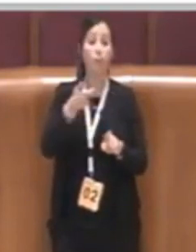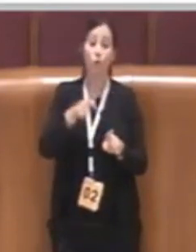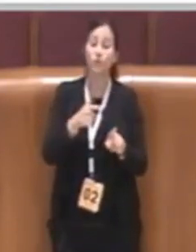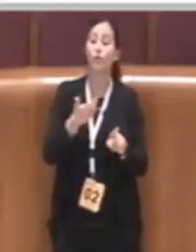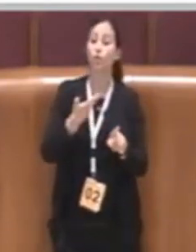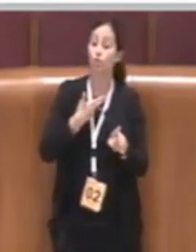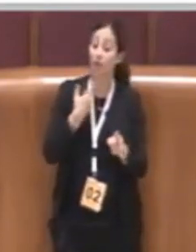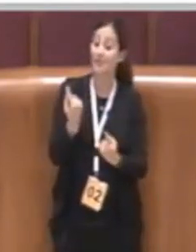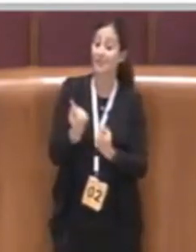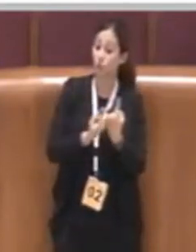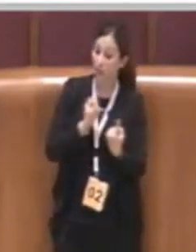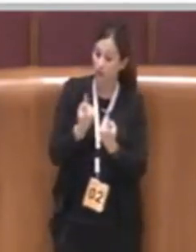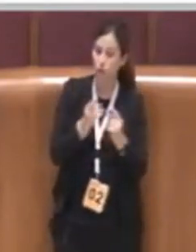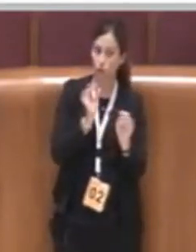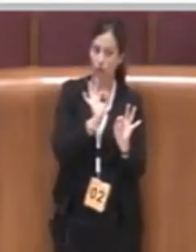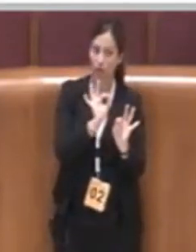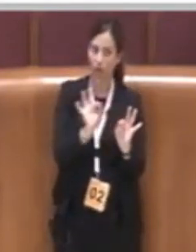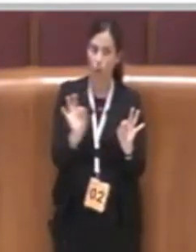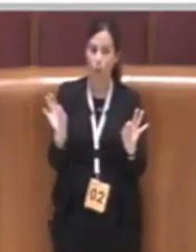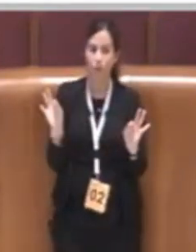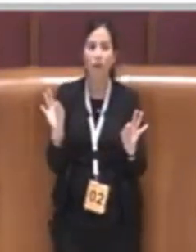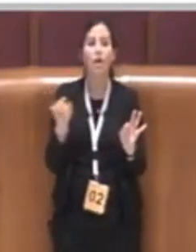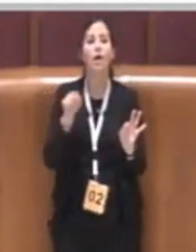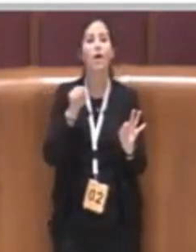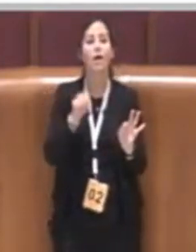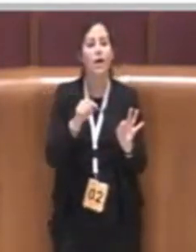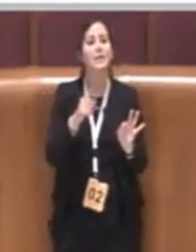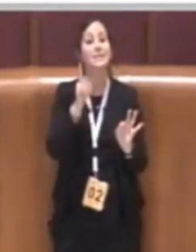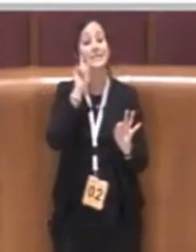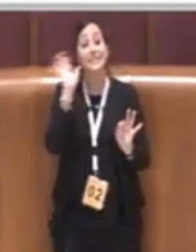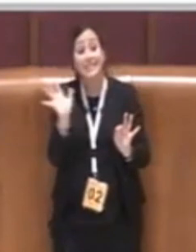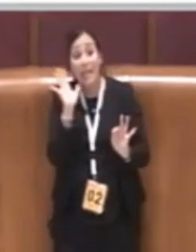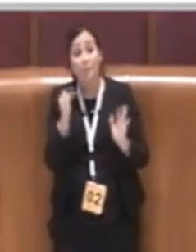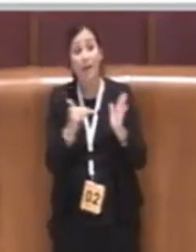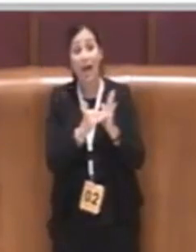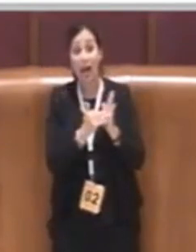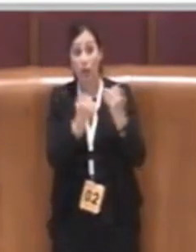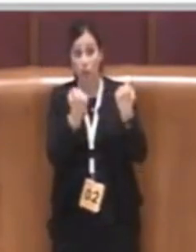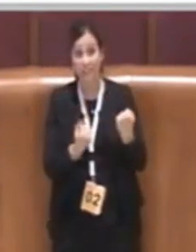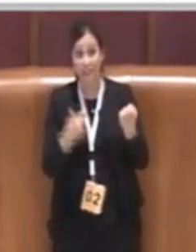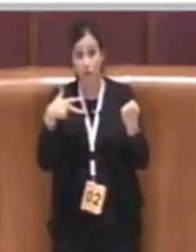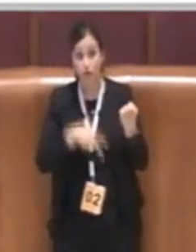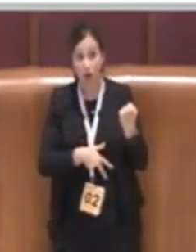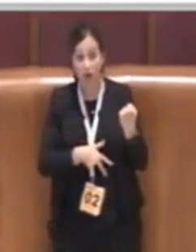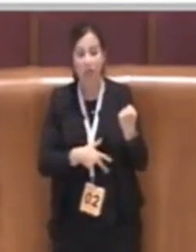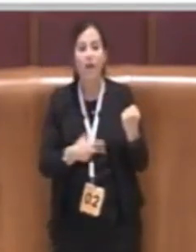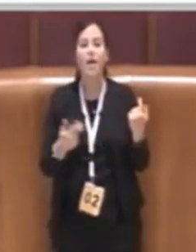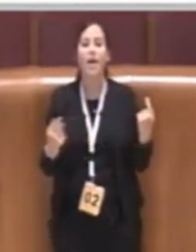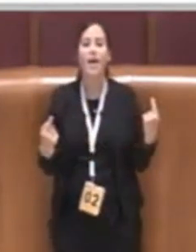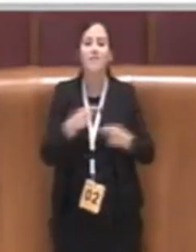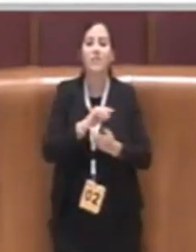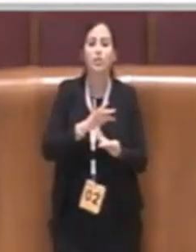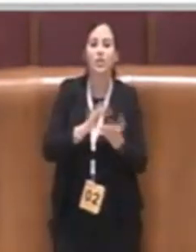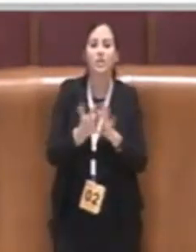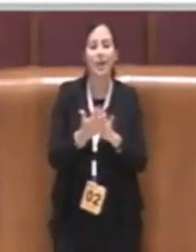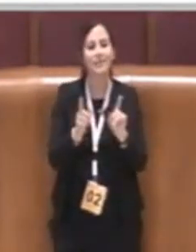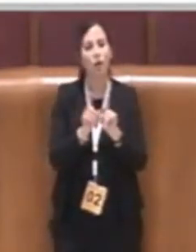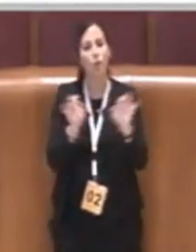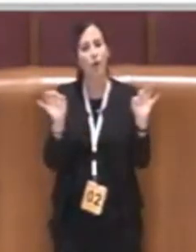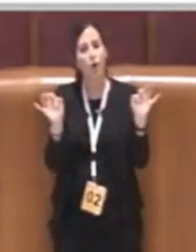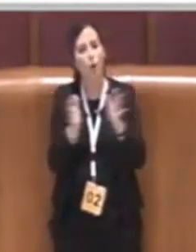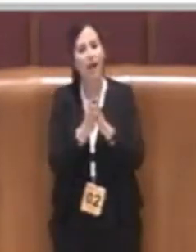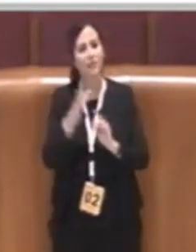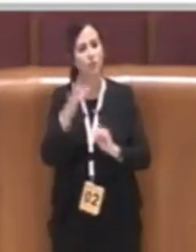veniva poi corrisposto all'amministrazione sotto forma di denaro e invece noi vogliamo garantire anche a